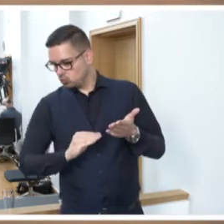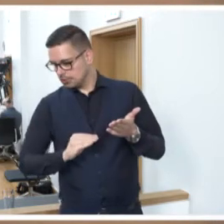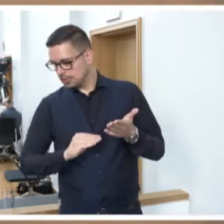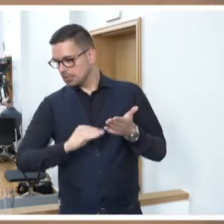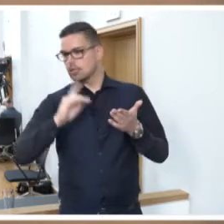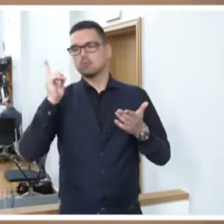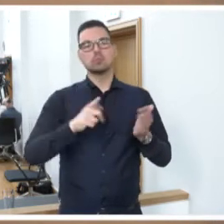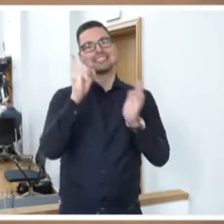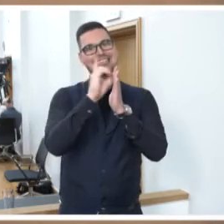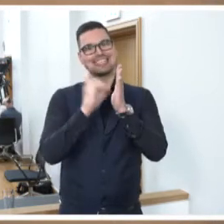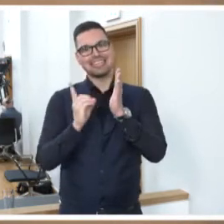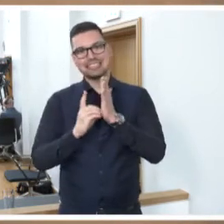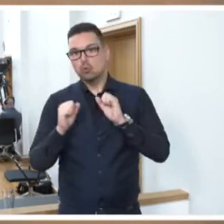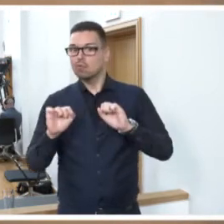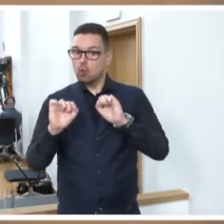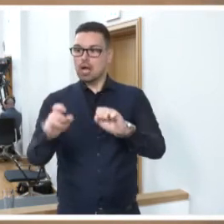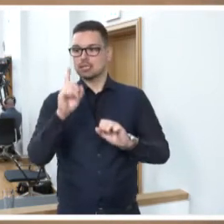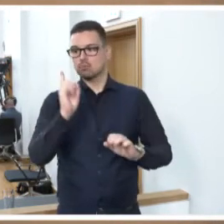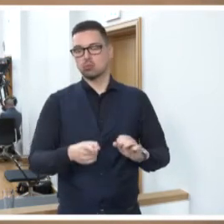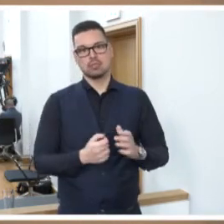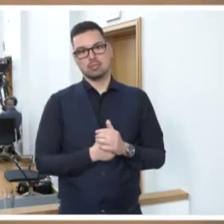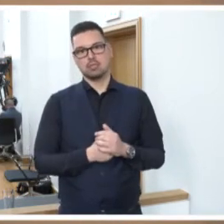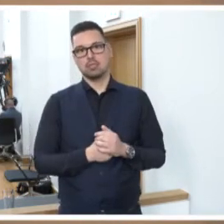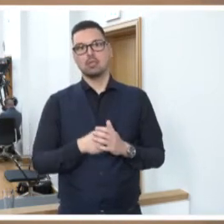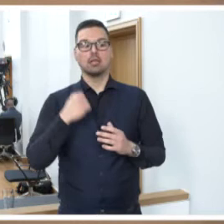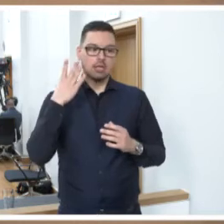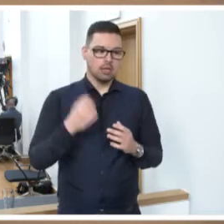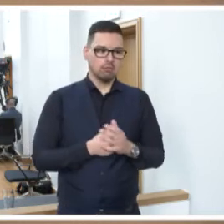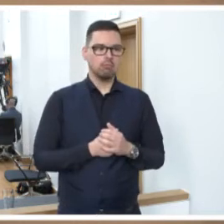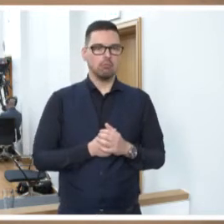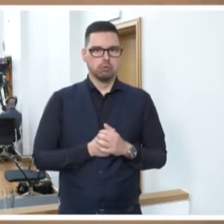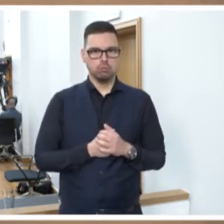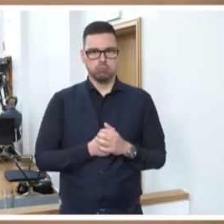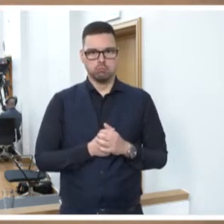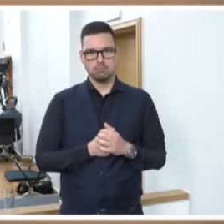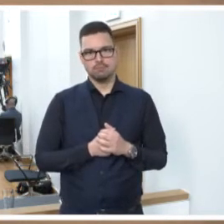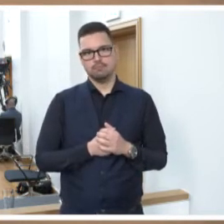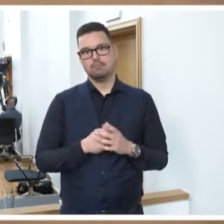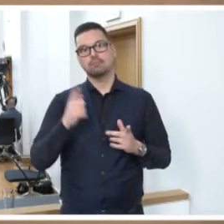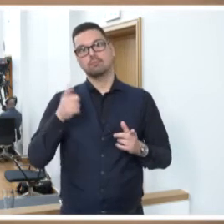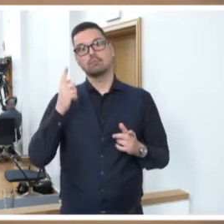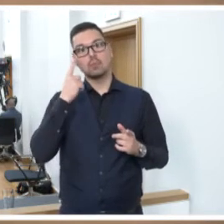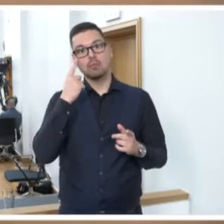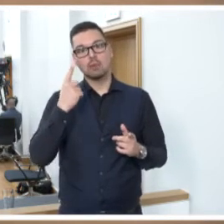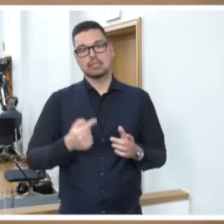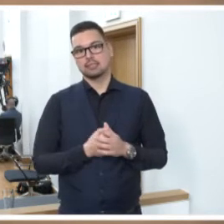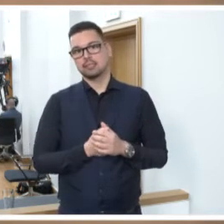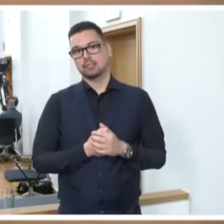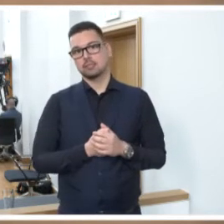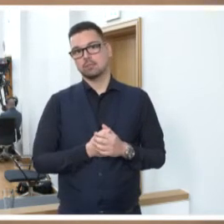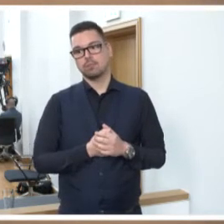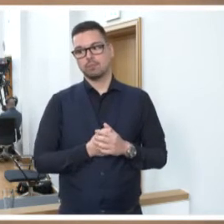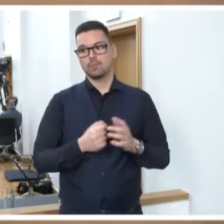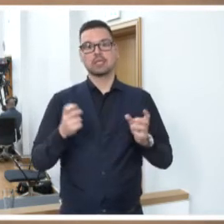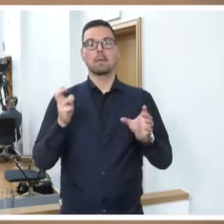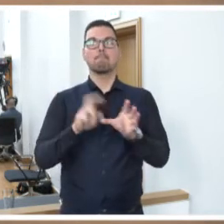der Digitalisierung vorangehen, das ist alles richtig unbestritten, aber wir müssen, glaube ich, auch aufpassen, dass wir nicht die Beteiligten